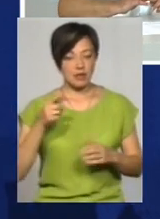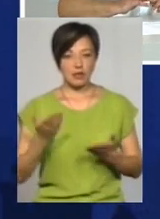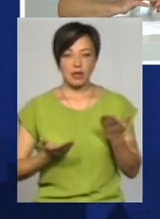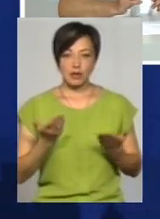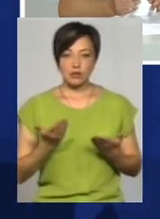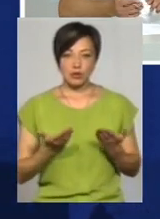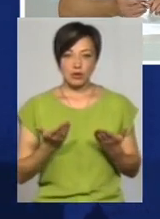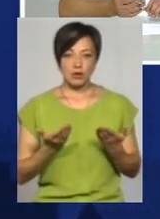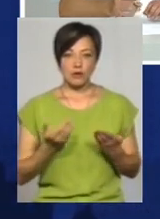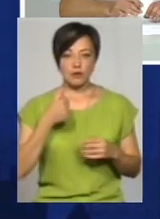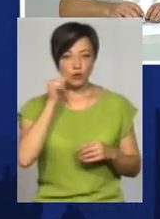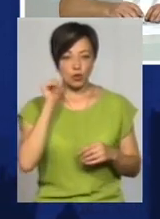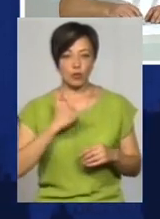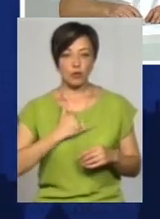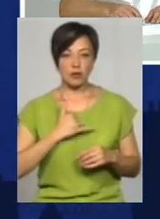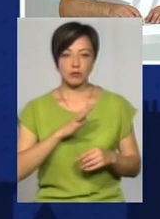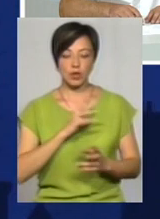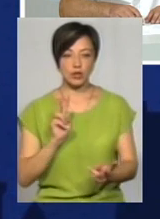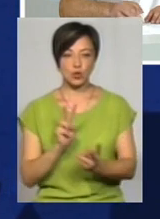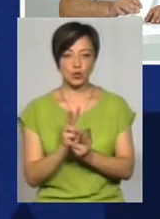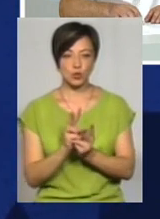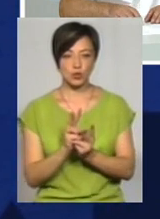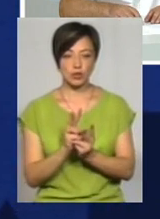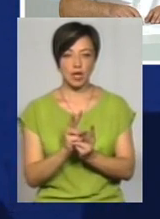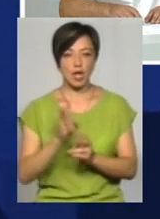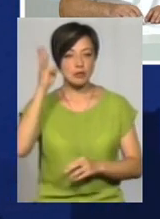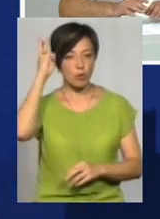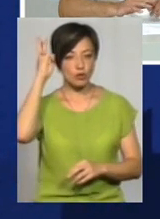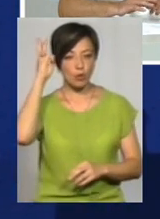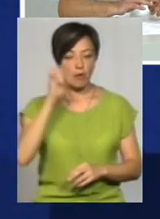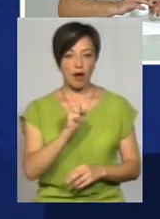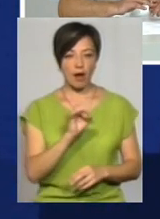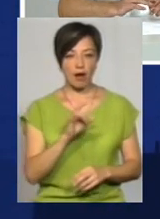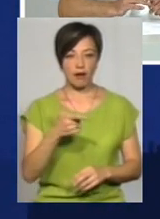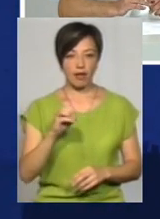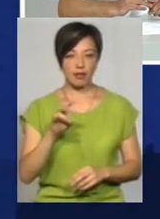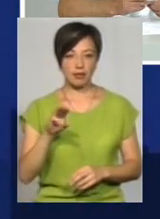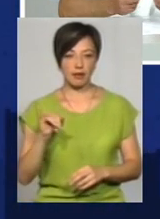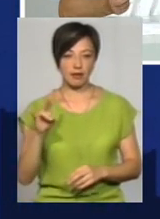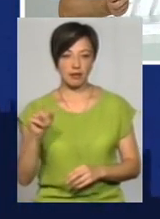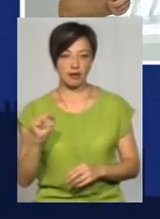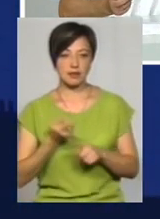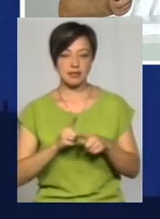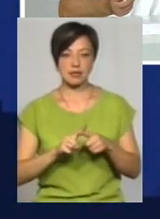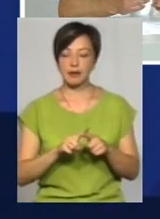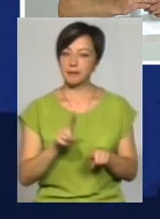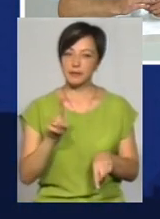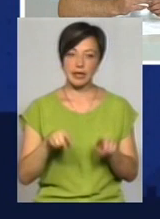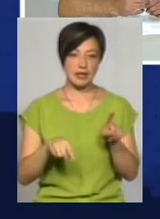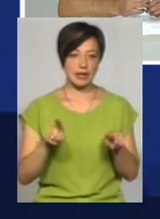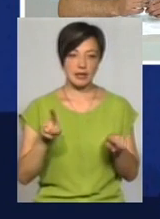буквально вчора в мене була зустріч з послом Аргентини, це доволі рідкісна